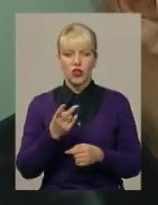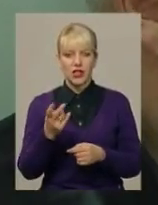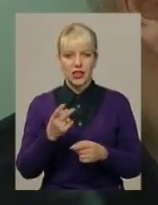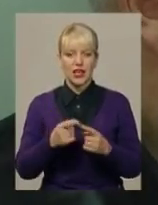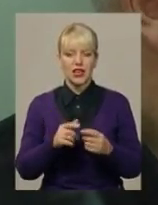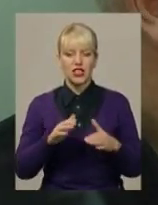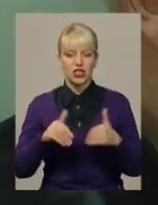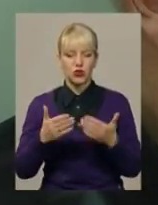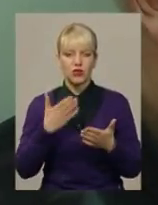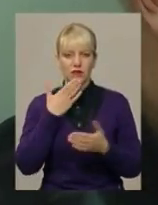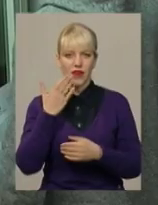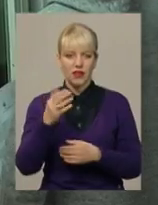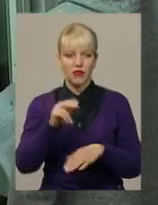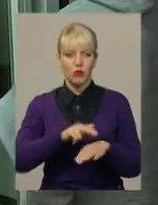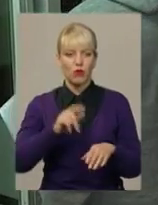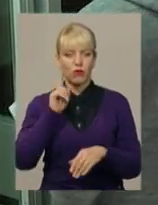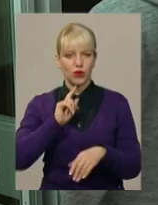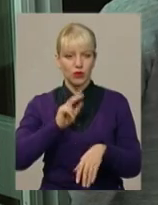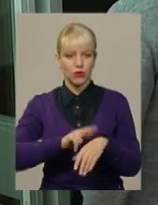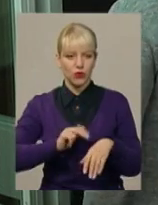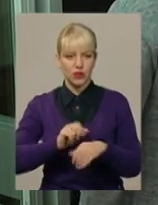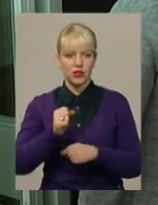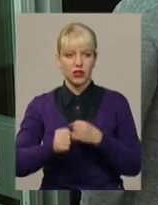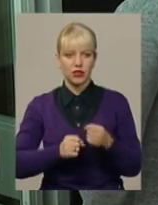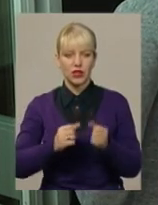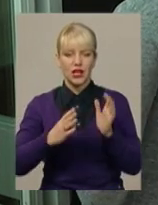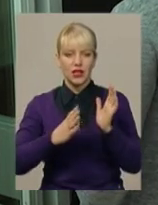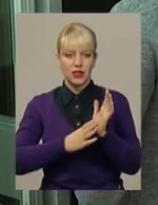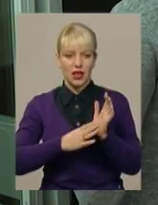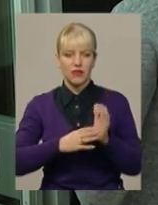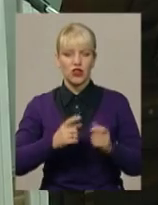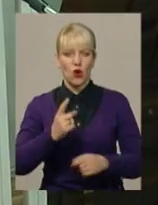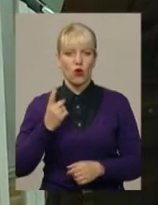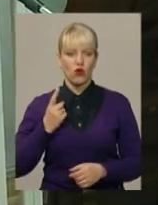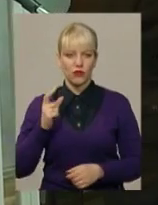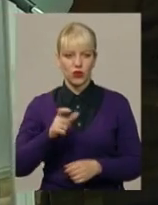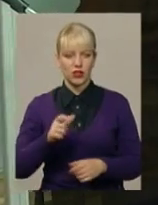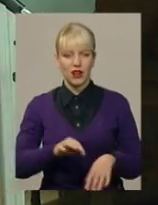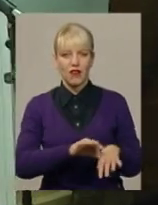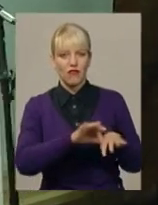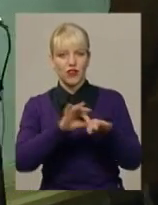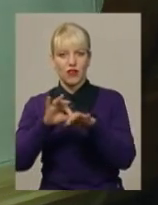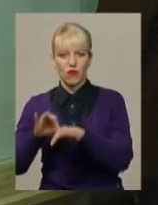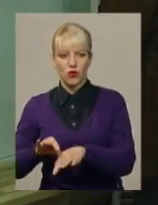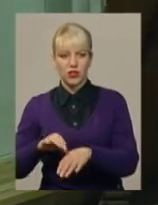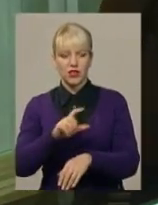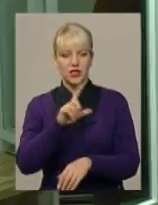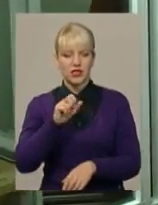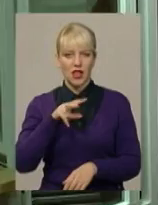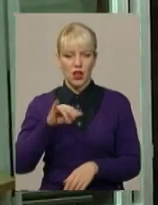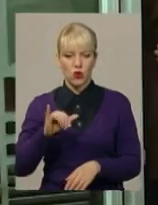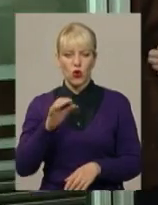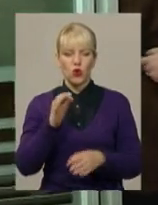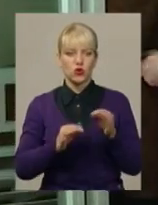звернення до поліції. Поки правоохоронці їдуть, дев'ятеро конвоїрів виводять Івана Покотила із залу суду. Довічник